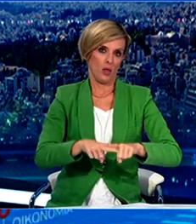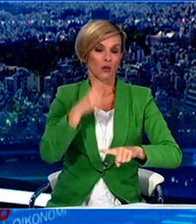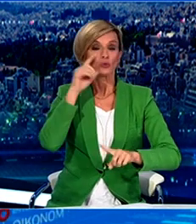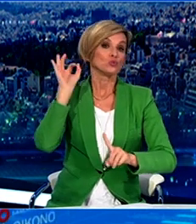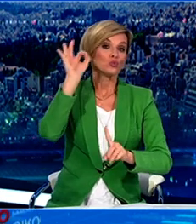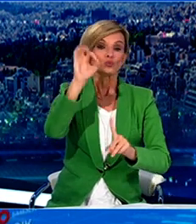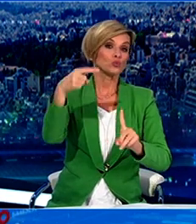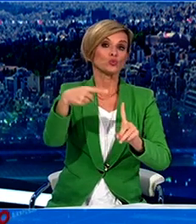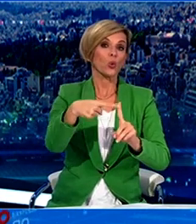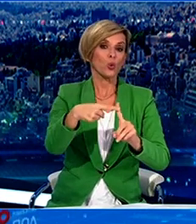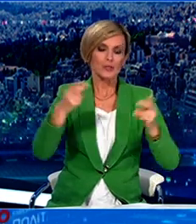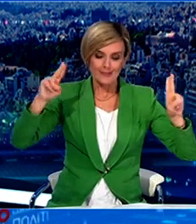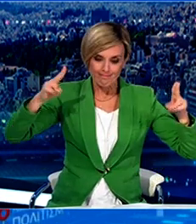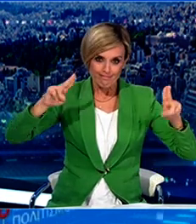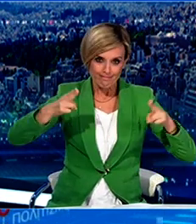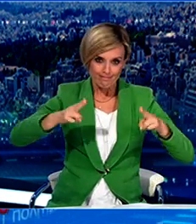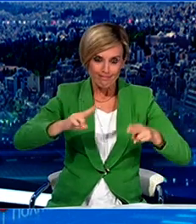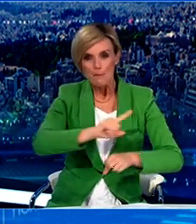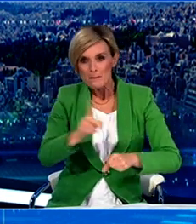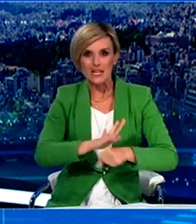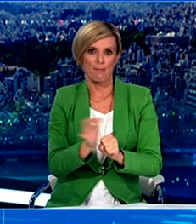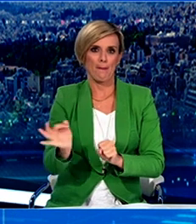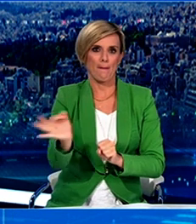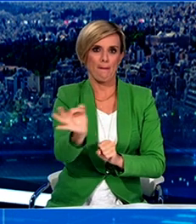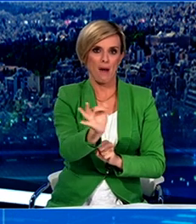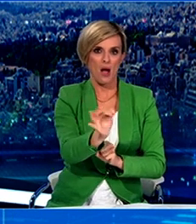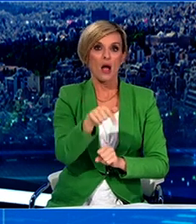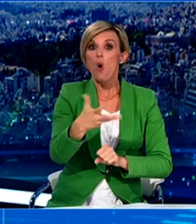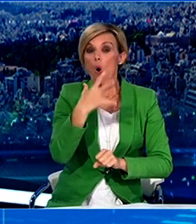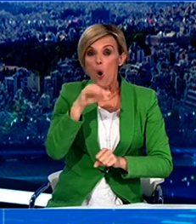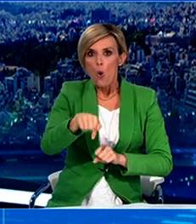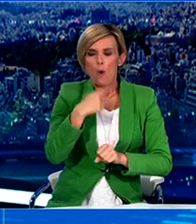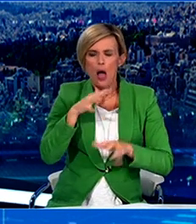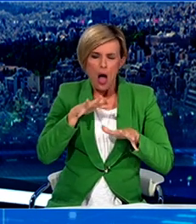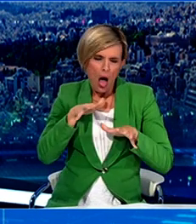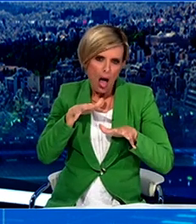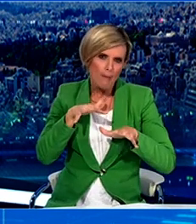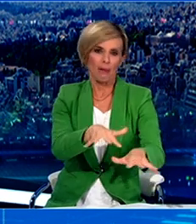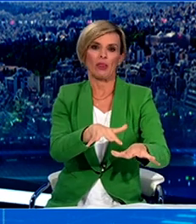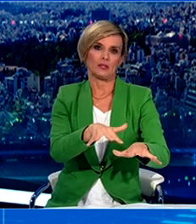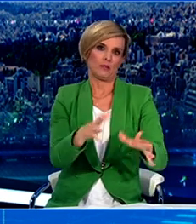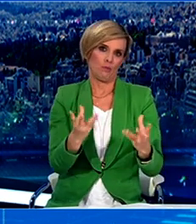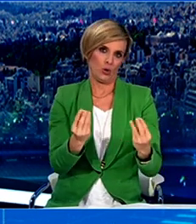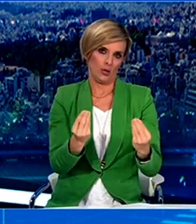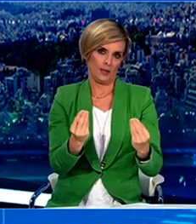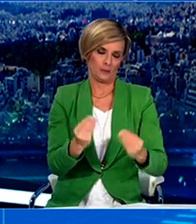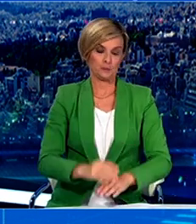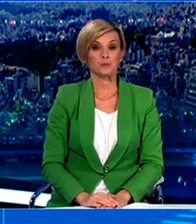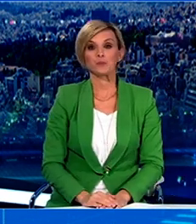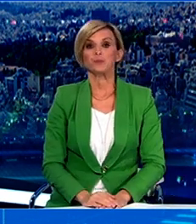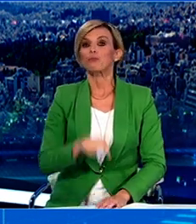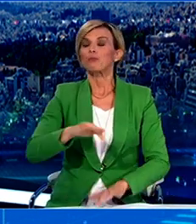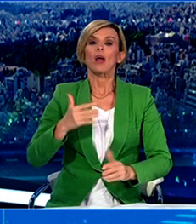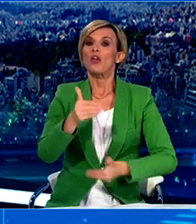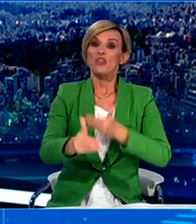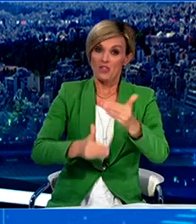στόχο τον περιορισμό της γρήγορης εξάπλωσης του ιού που χαρακτηρίζει αυτό το δεύτερο κύμα της πανδημίας. Η διαδικασία